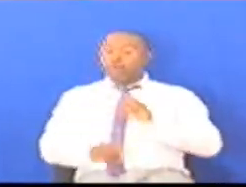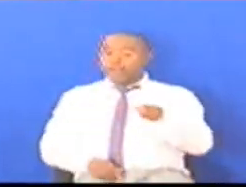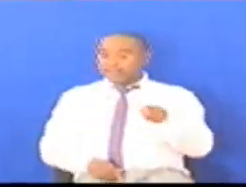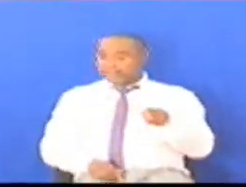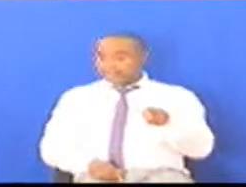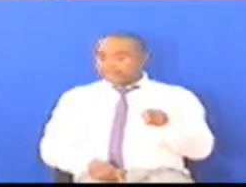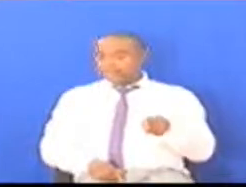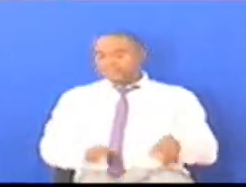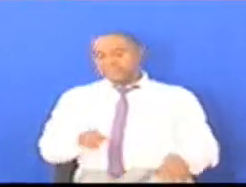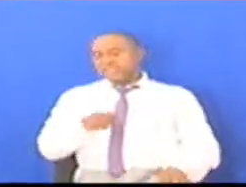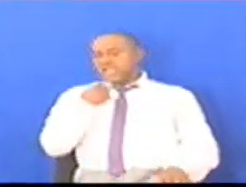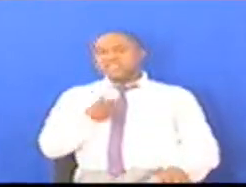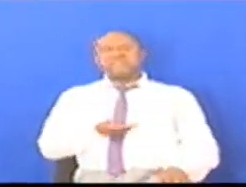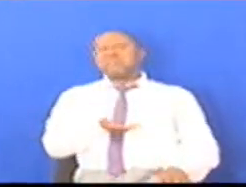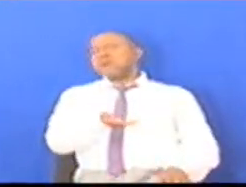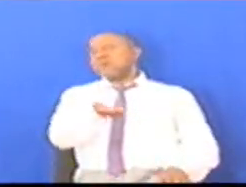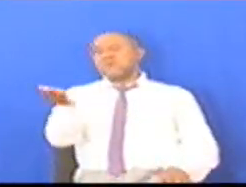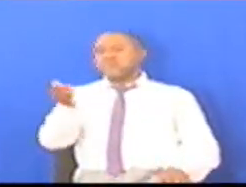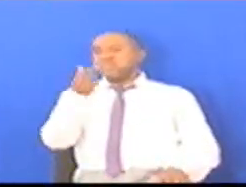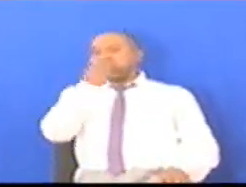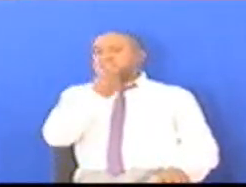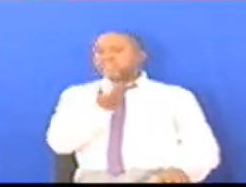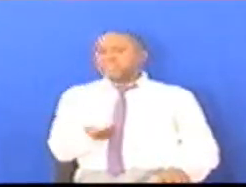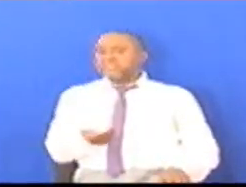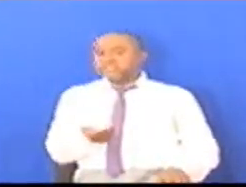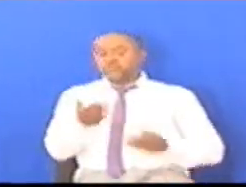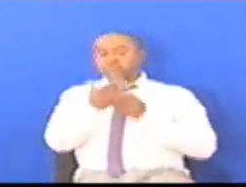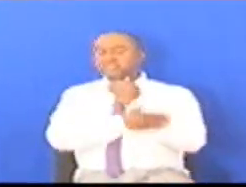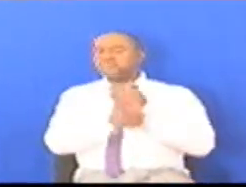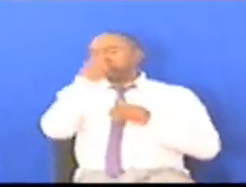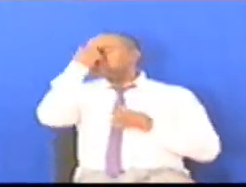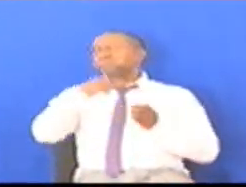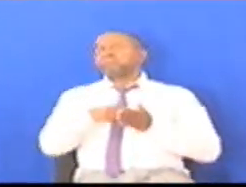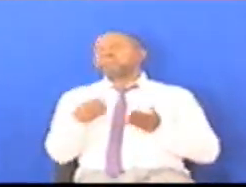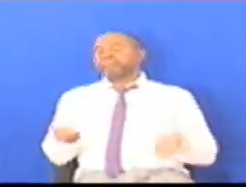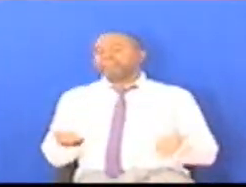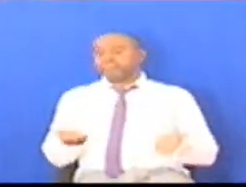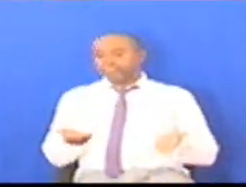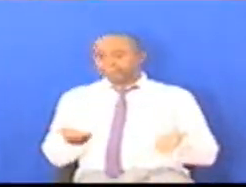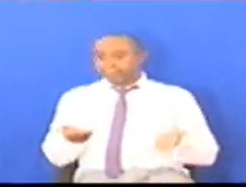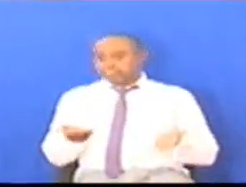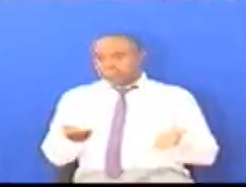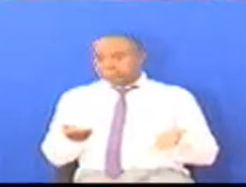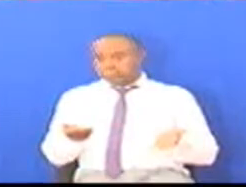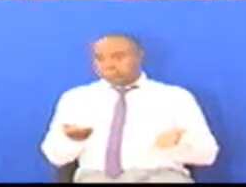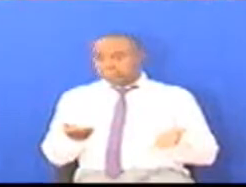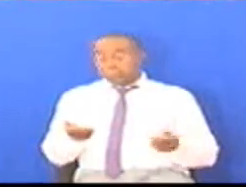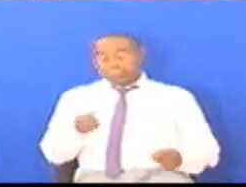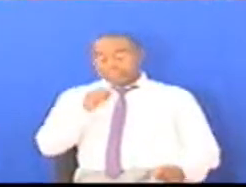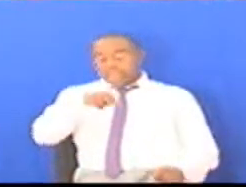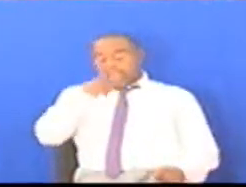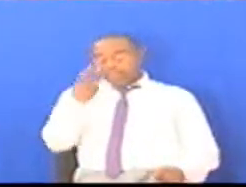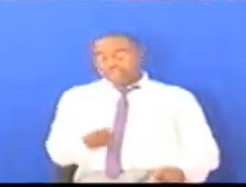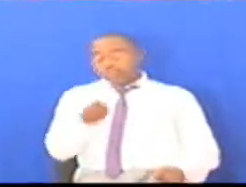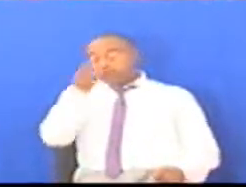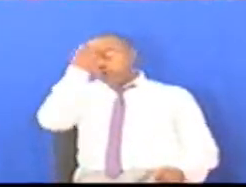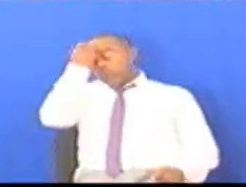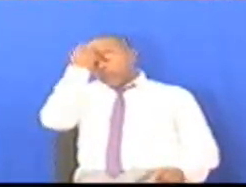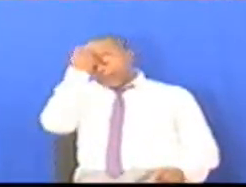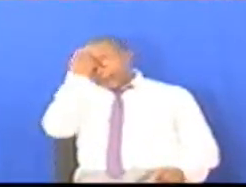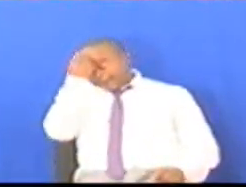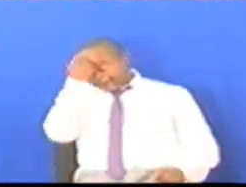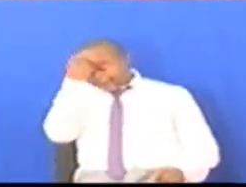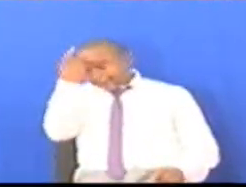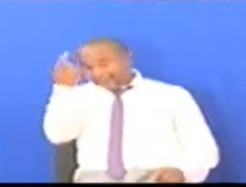Anasema Kwamba Inakuwaje Tanzania Tunasamehewa Anashindwa Kujua Na Anashindwa Kuelewa